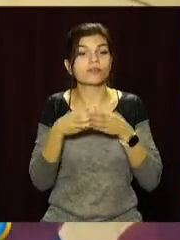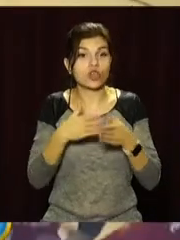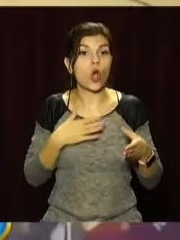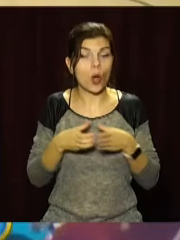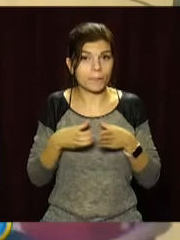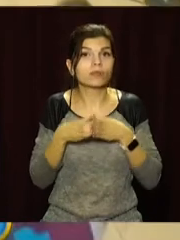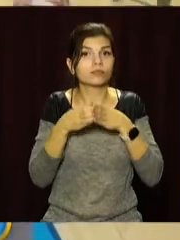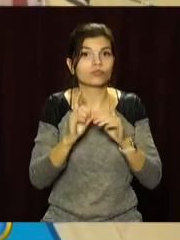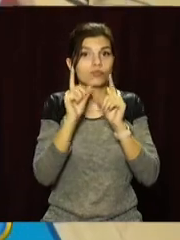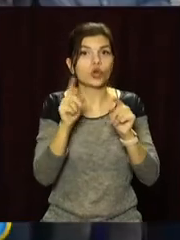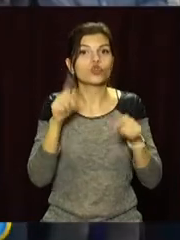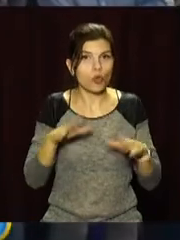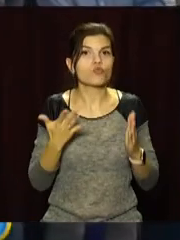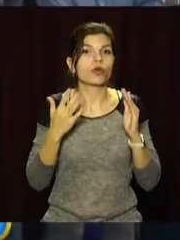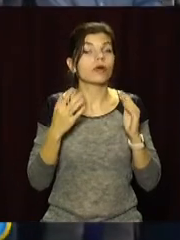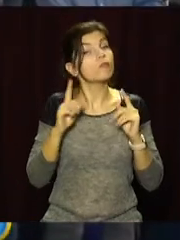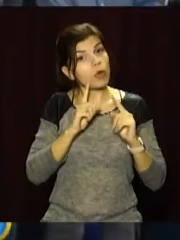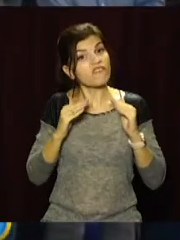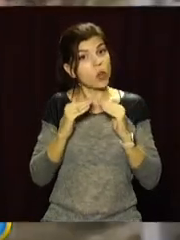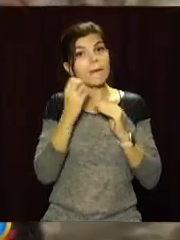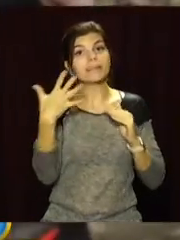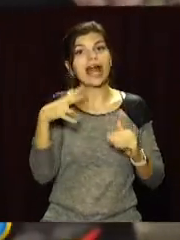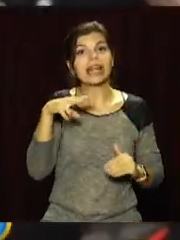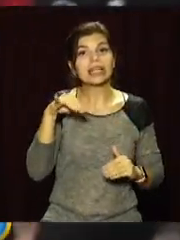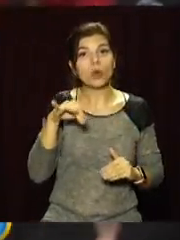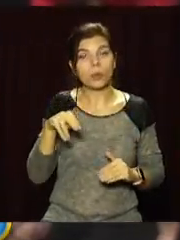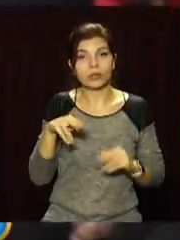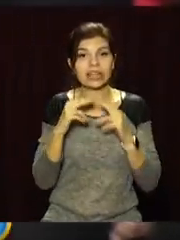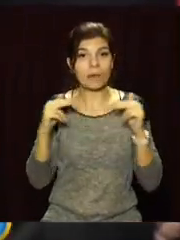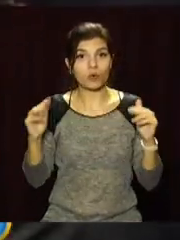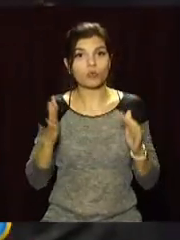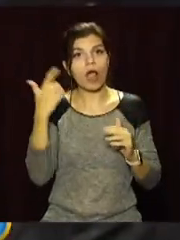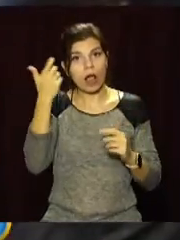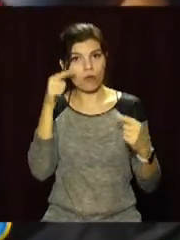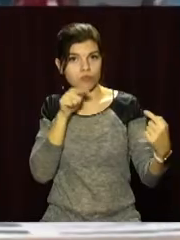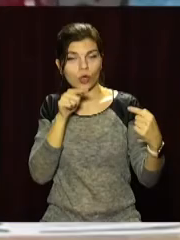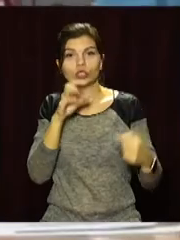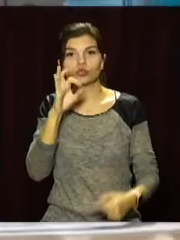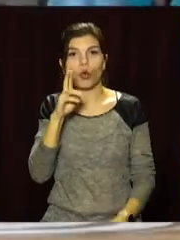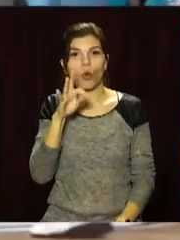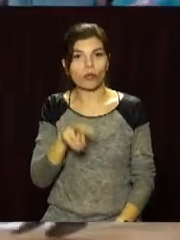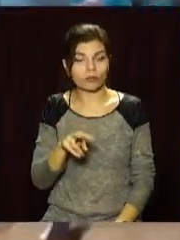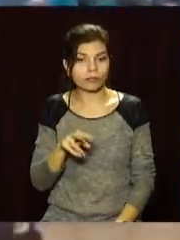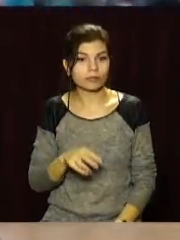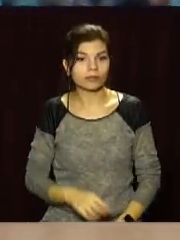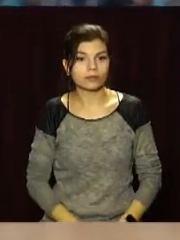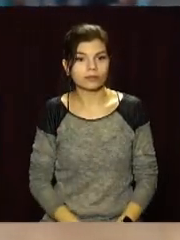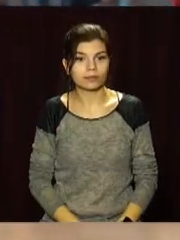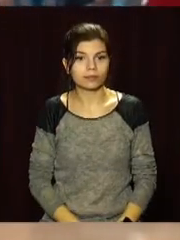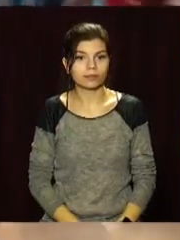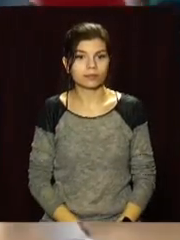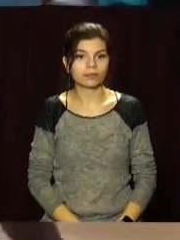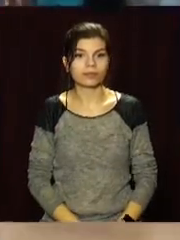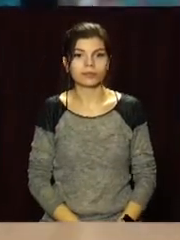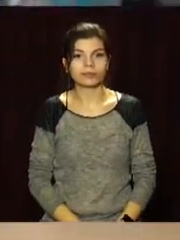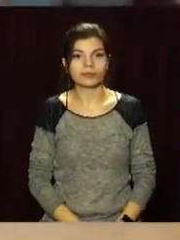команда також проведе вдома. 15 листопада Дніпро протистоятиме харківським соколам. В'ячеслав Куліш, Денис Крикус,